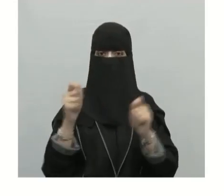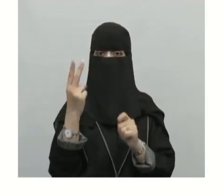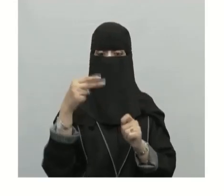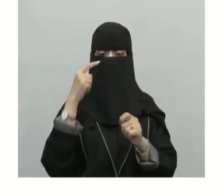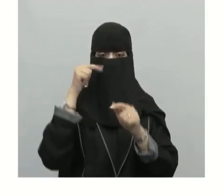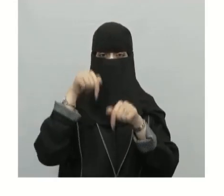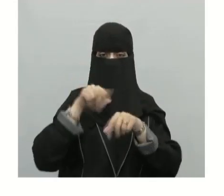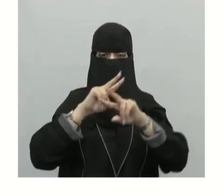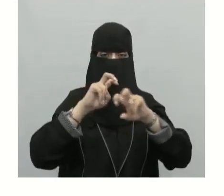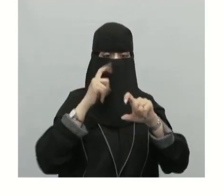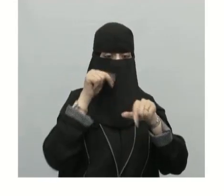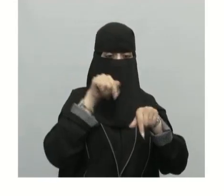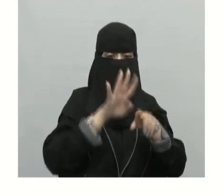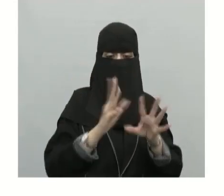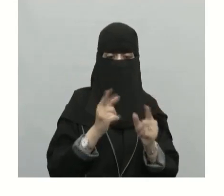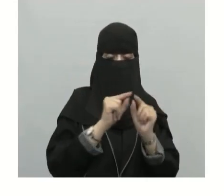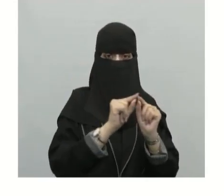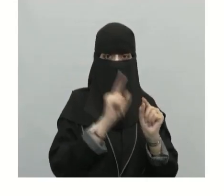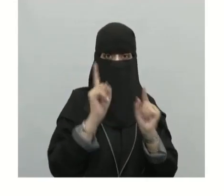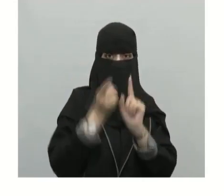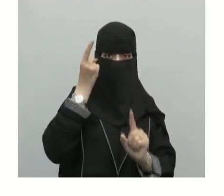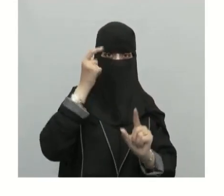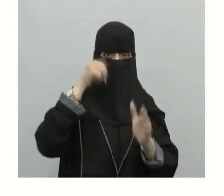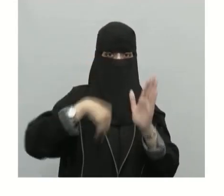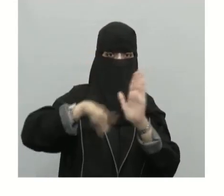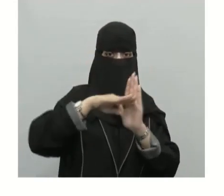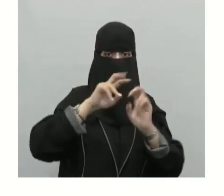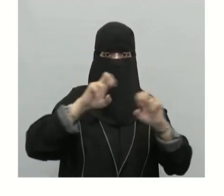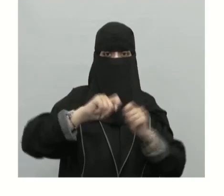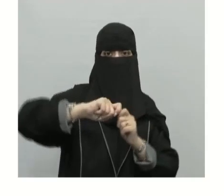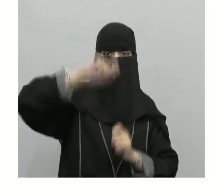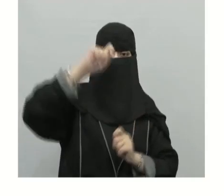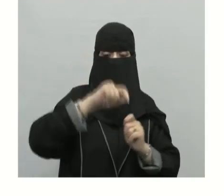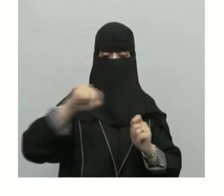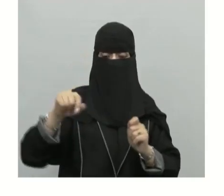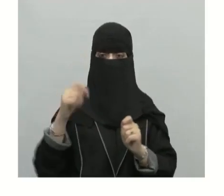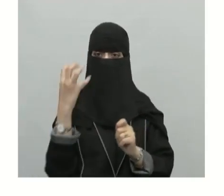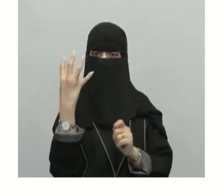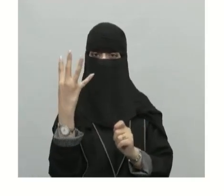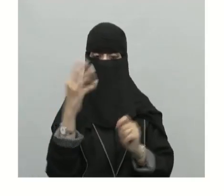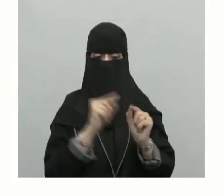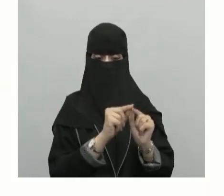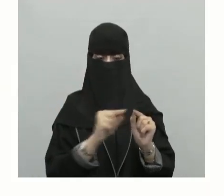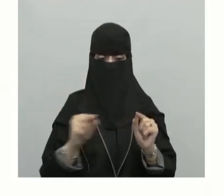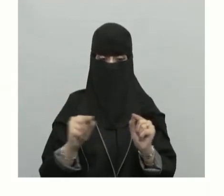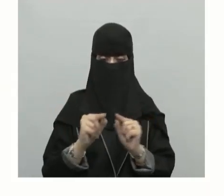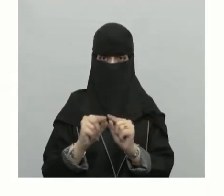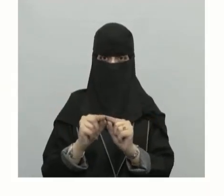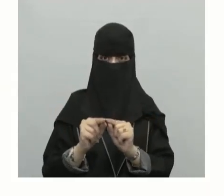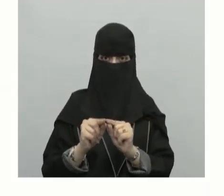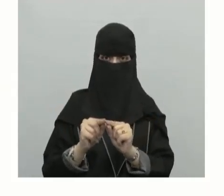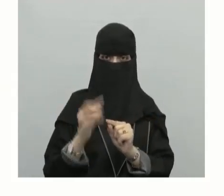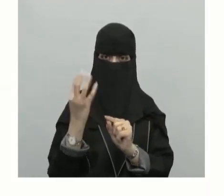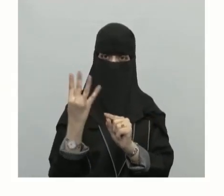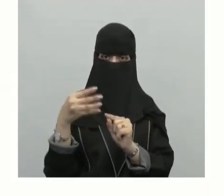الطلاب لو حددنا خط طول 40 تقريباً 40-30 في هذه النقطة في